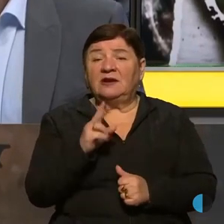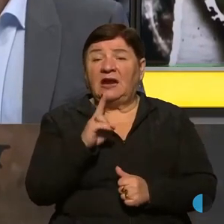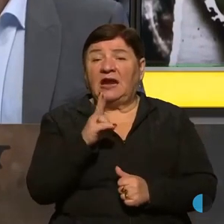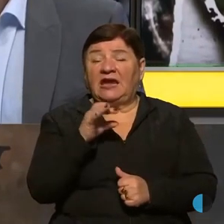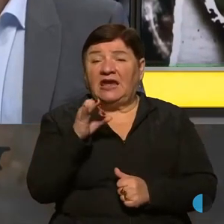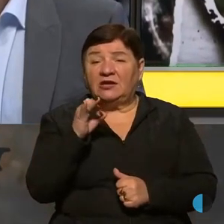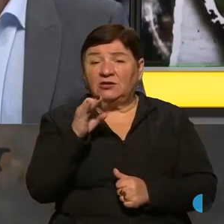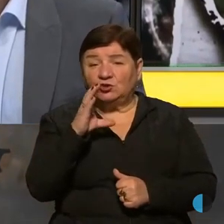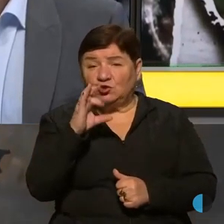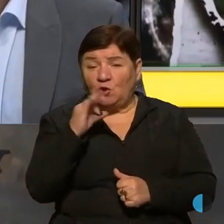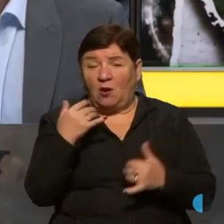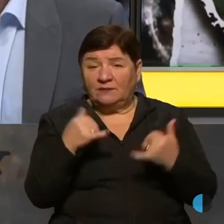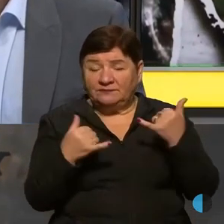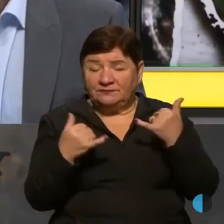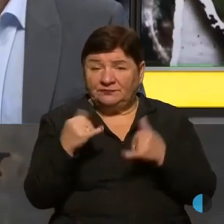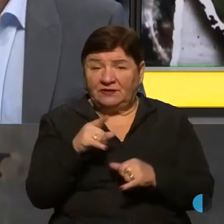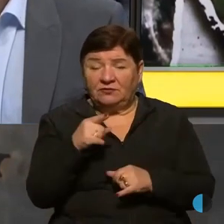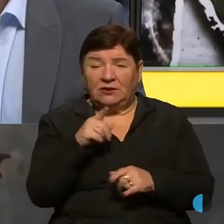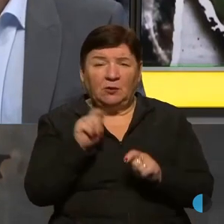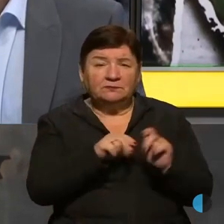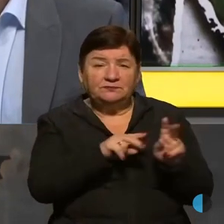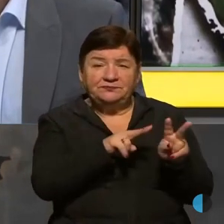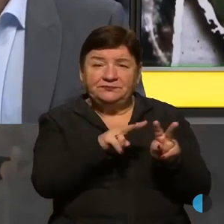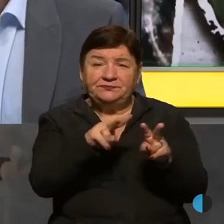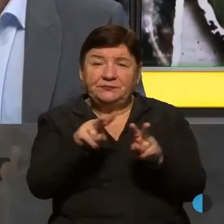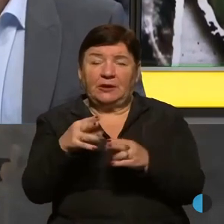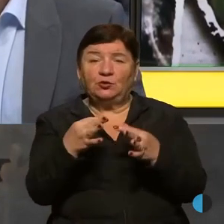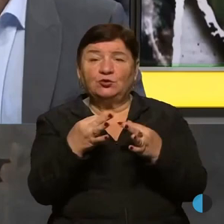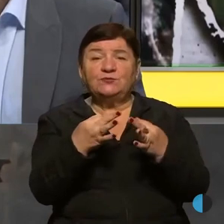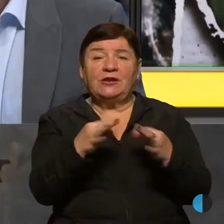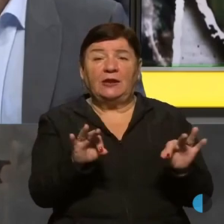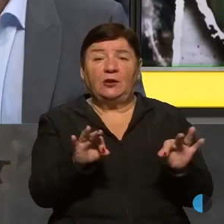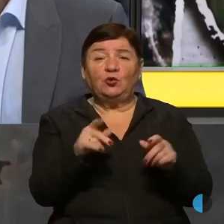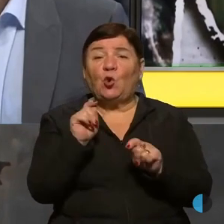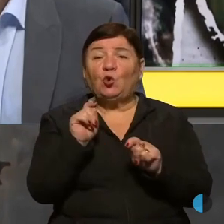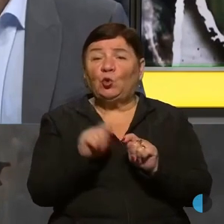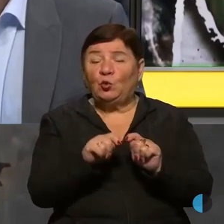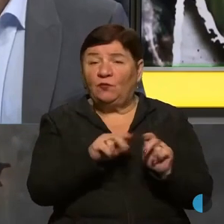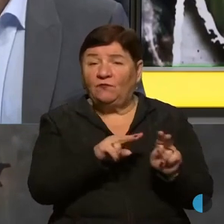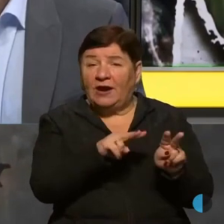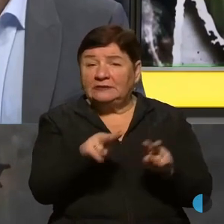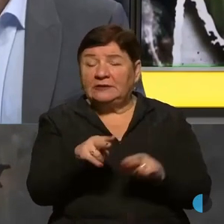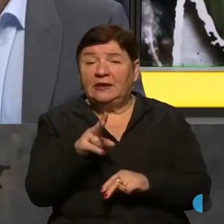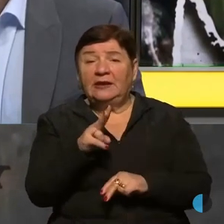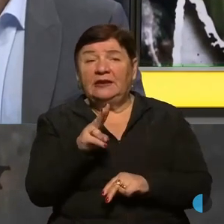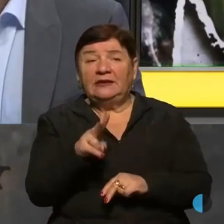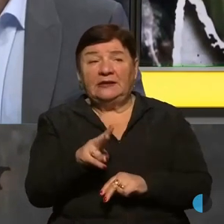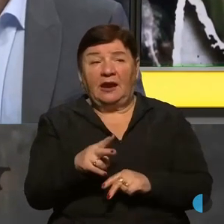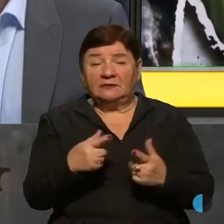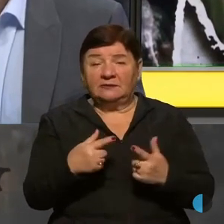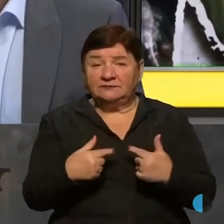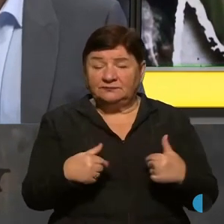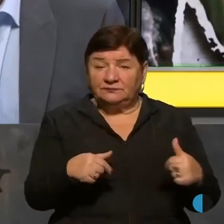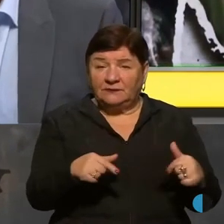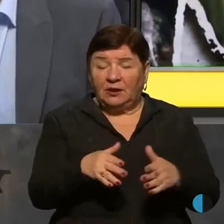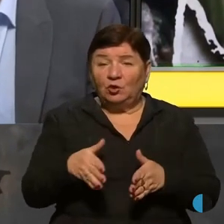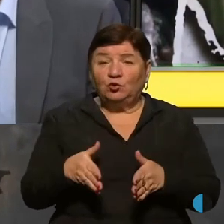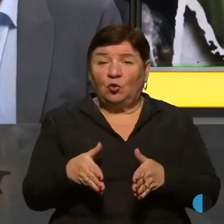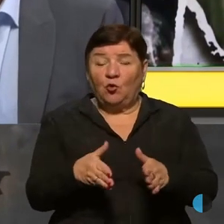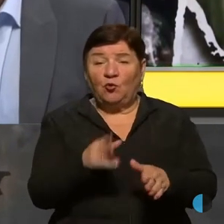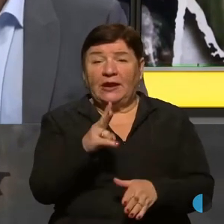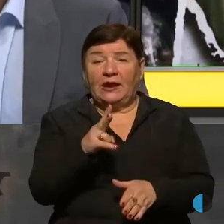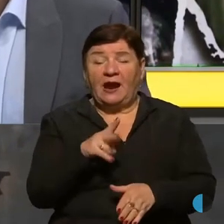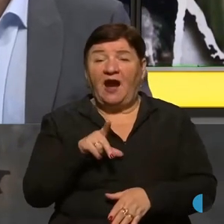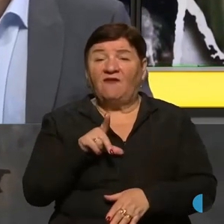висоти вони дозволяють контролювати як сам завод, як дорогу, яка веде до